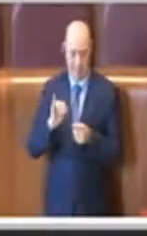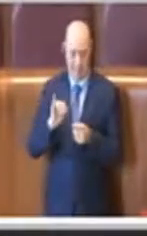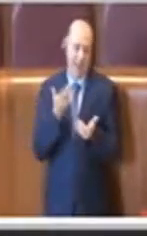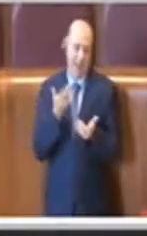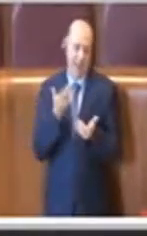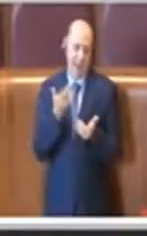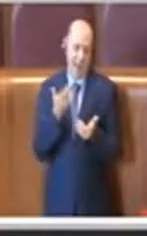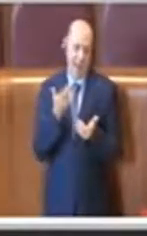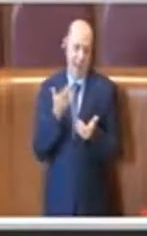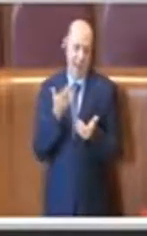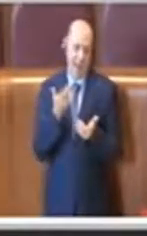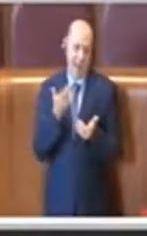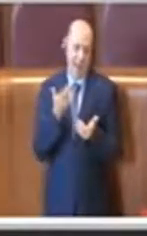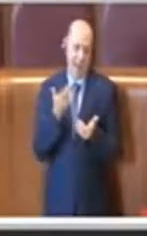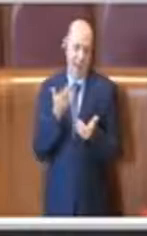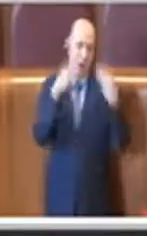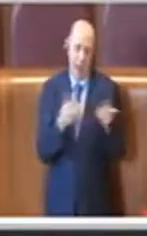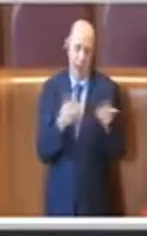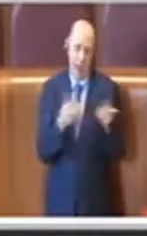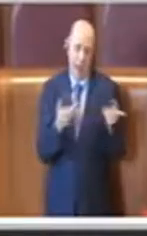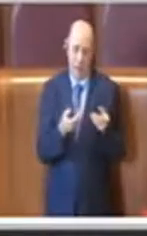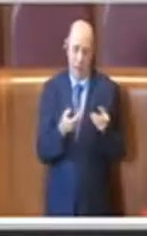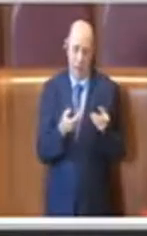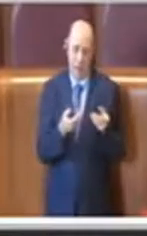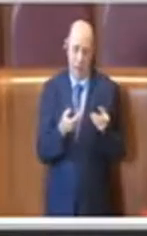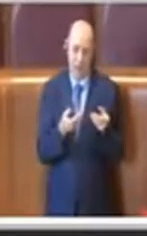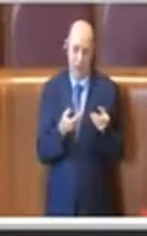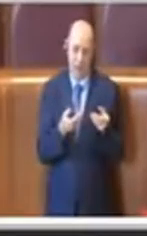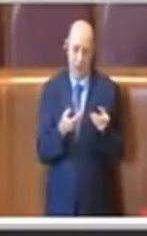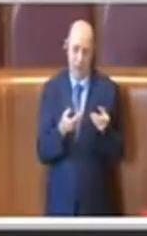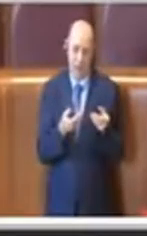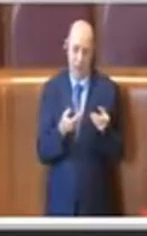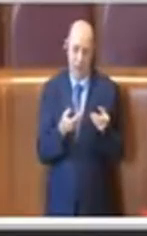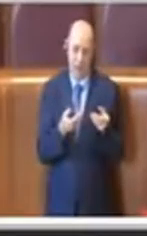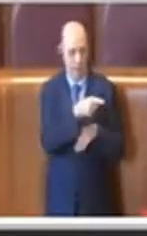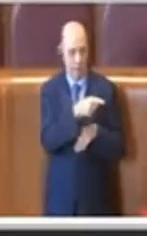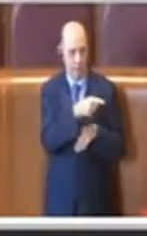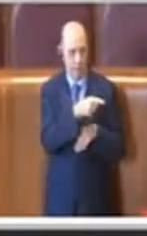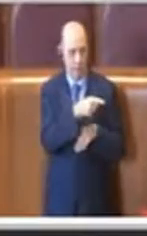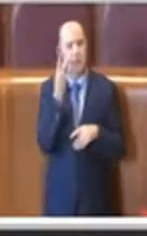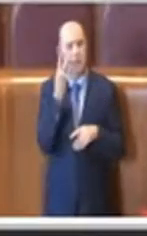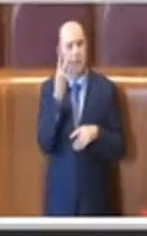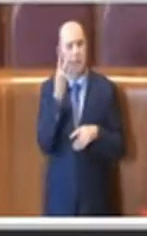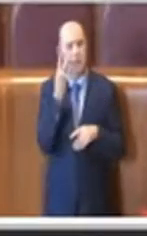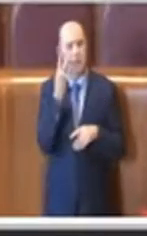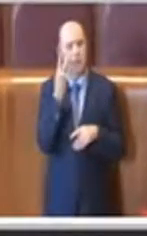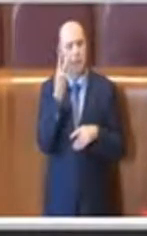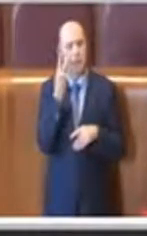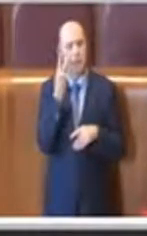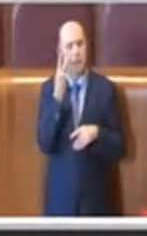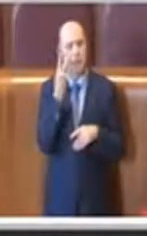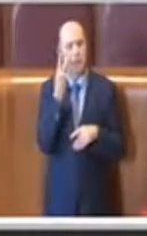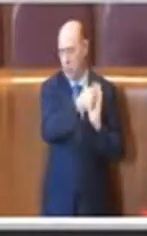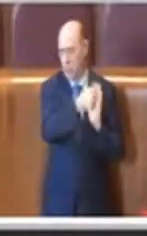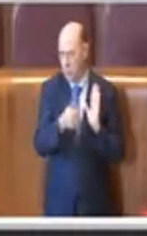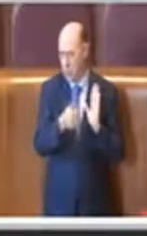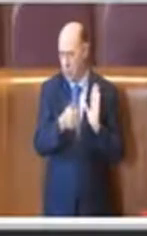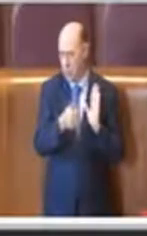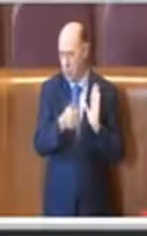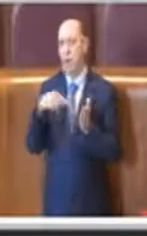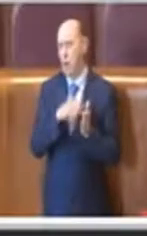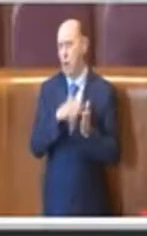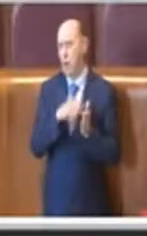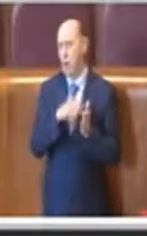implicito che queste case, qualora siano riscontrati i requisiti soggettivi, ritornino alle